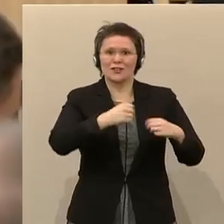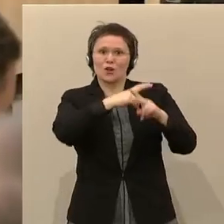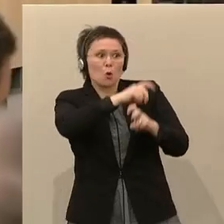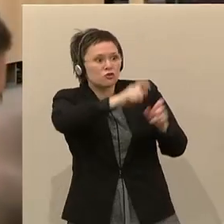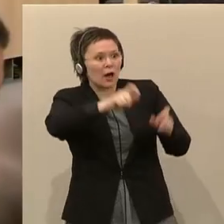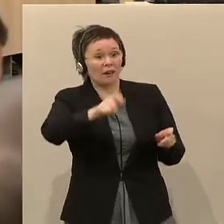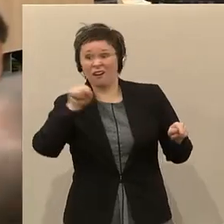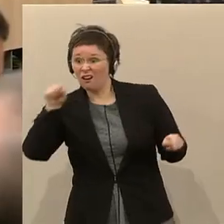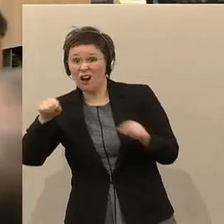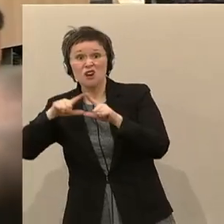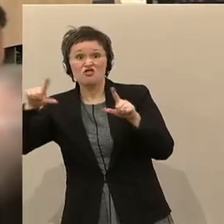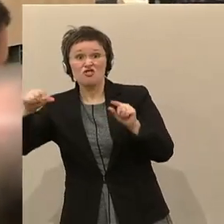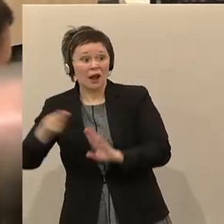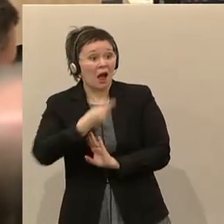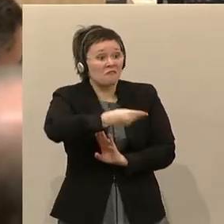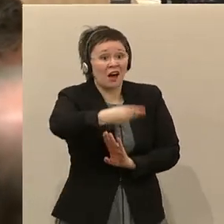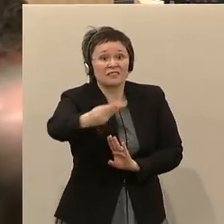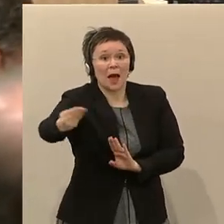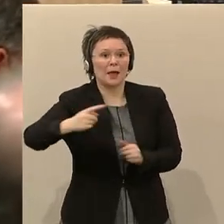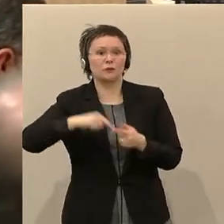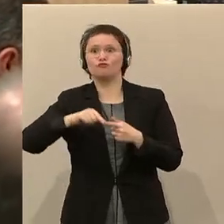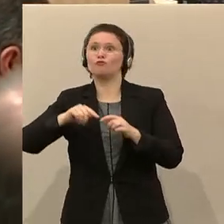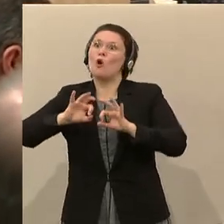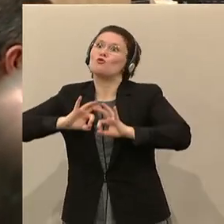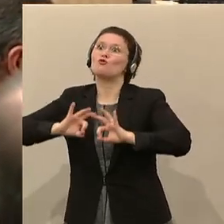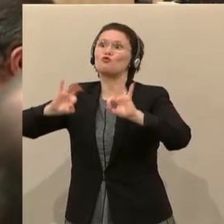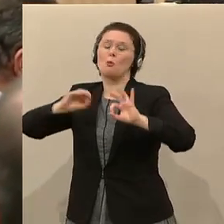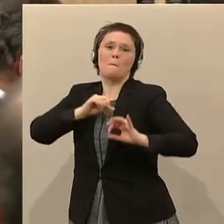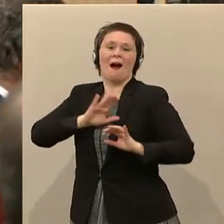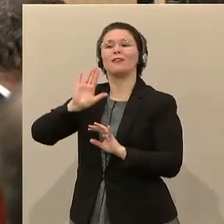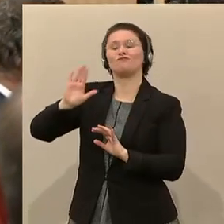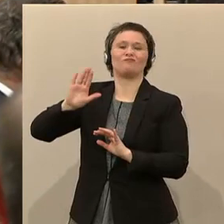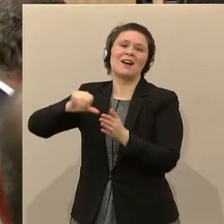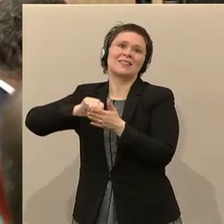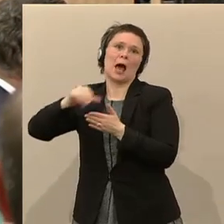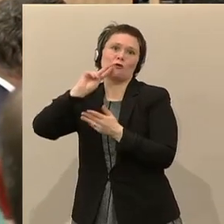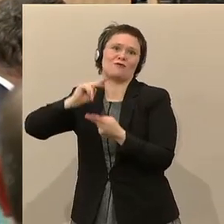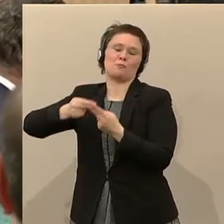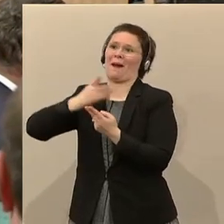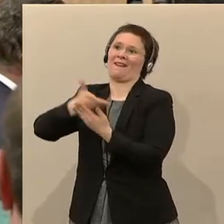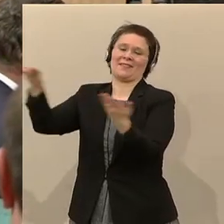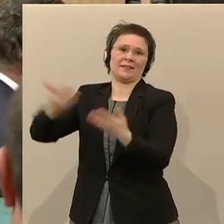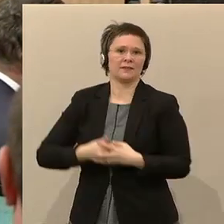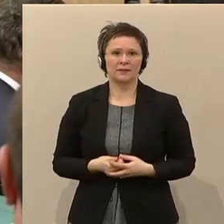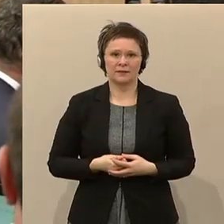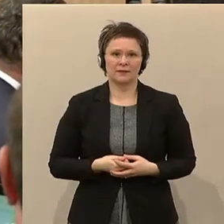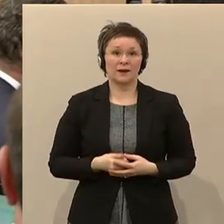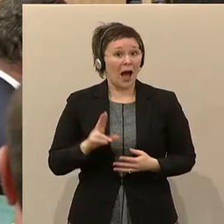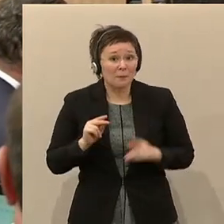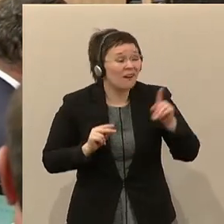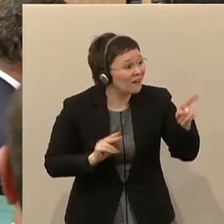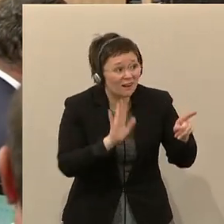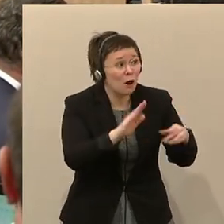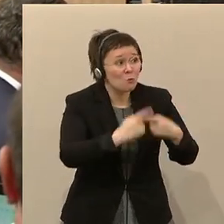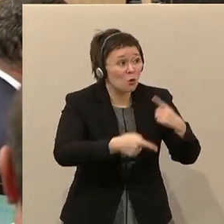Schecks verteilen und die Zahlungsversprechen an die Suchbereichen abgeben. Ihre Politik des Schuldensmachens ist nichts anderes als